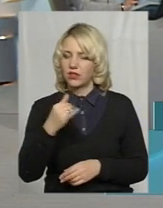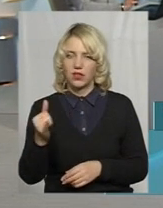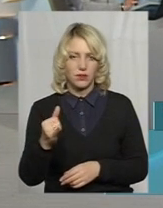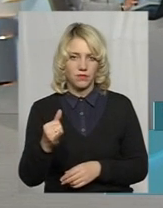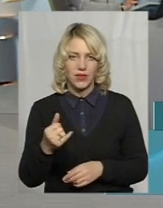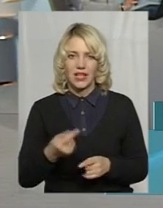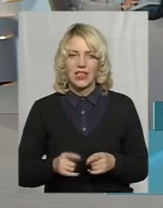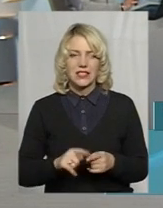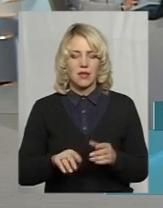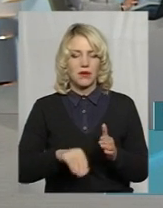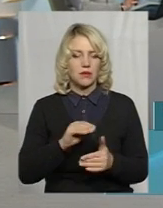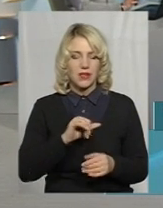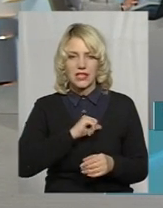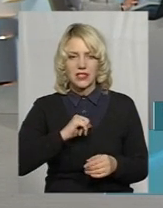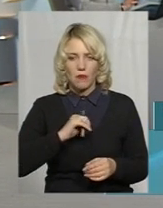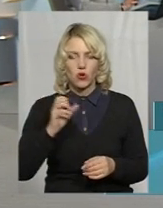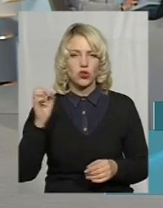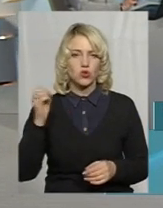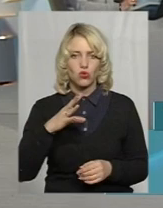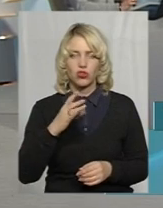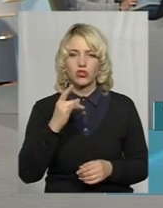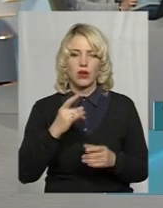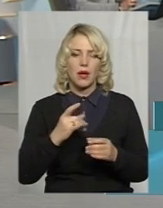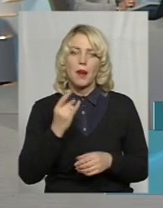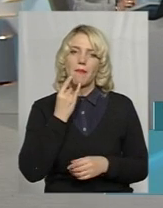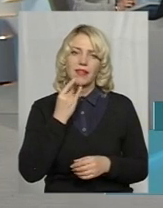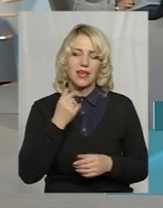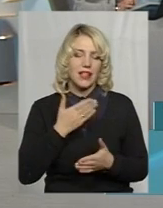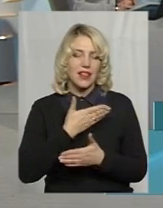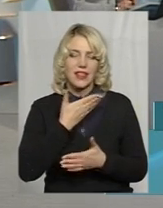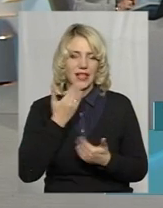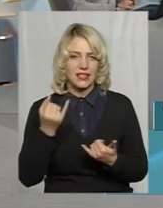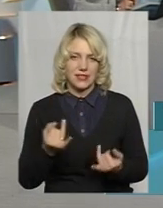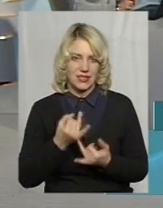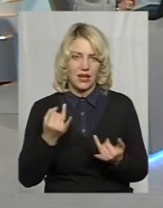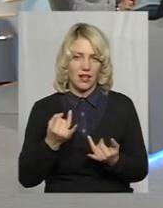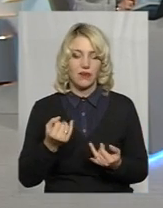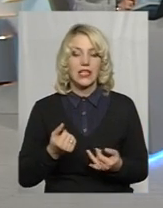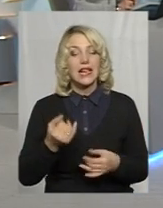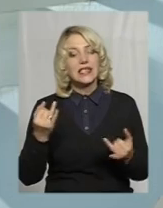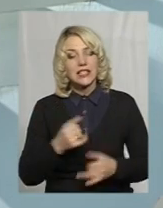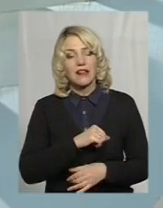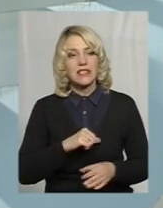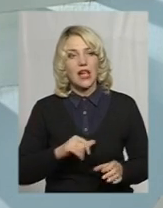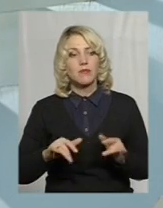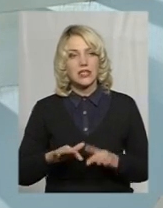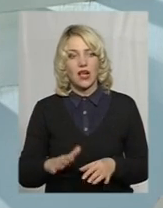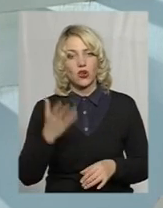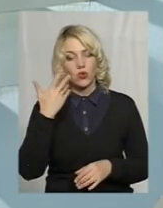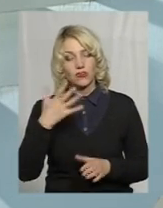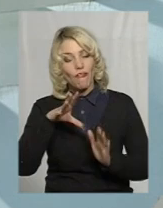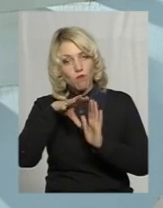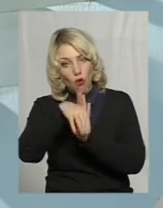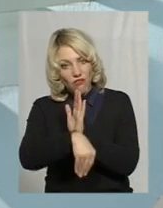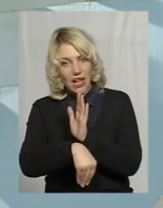Нас придбання самої сонячної батареї не цікавить. Цікавить сам захід. Коли він впроваджений, і